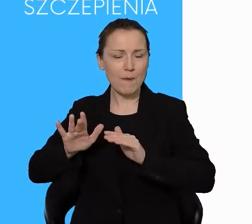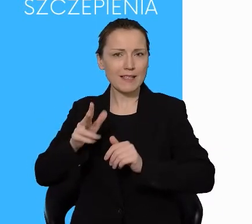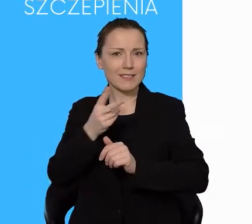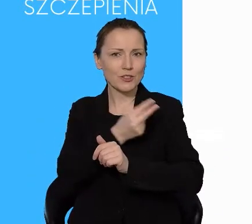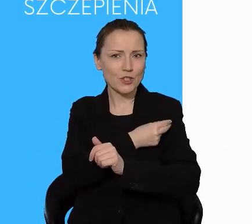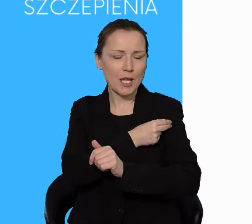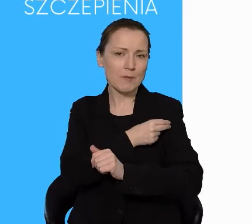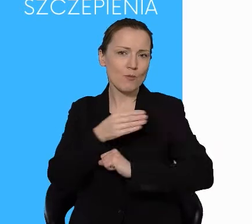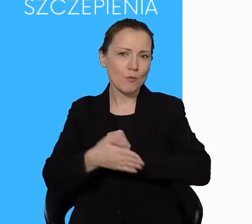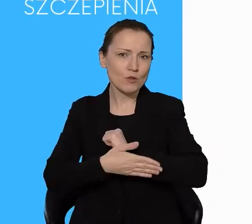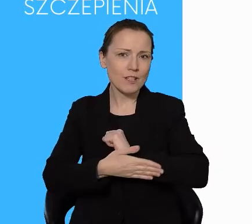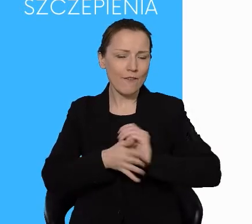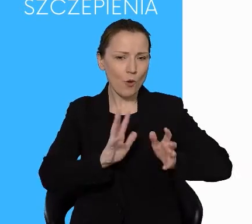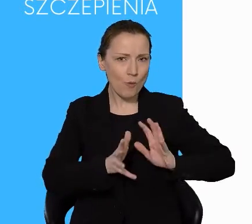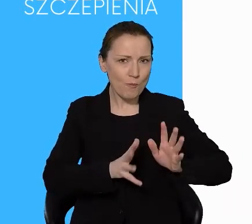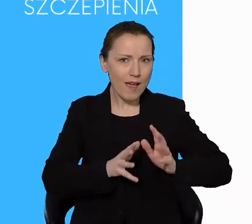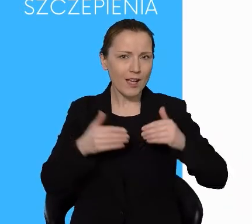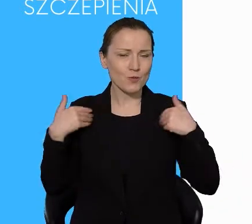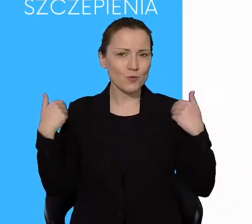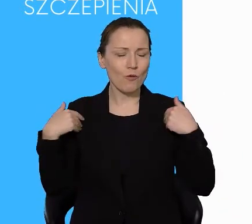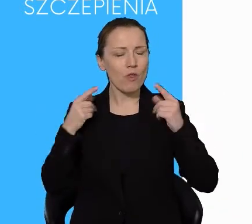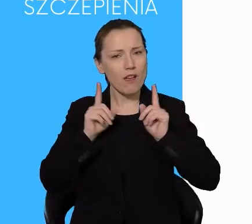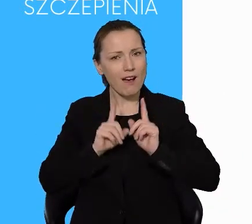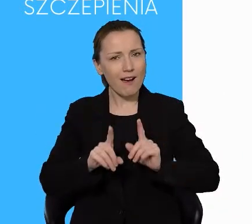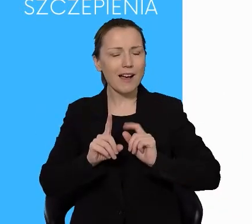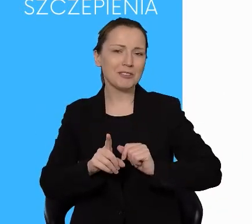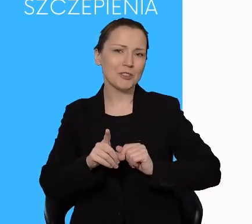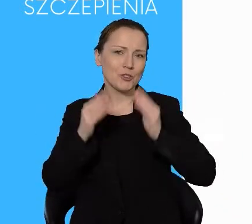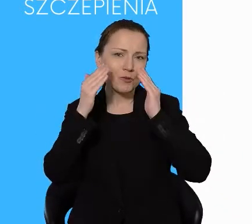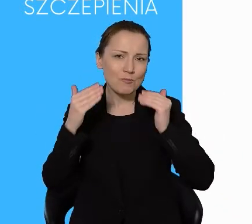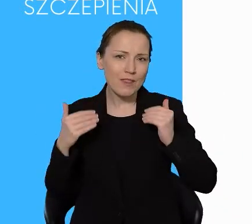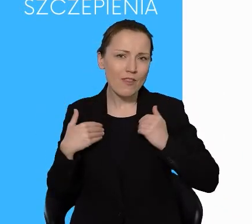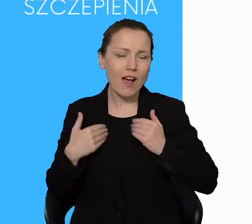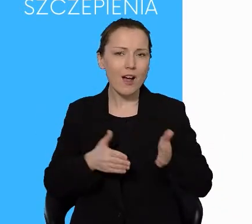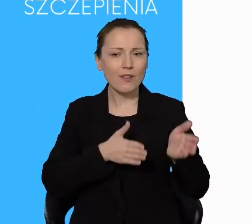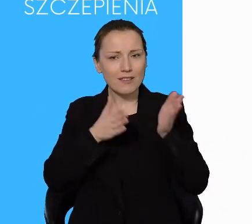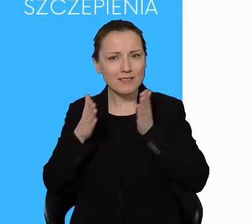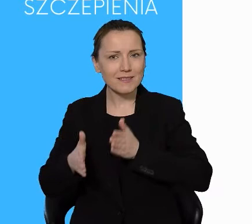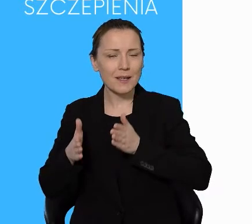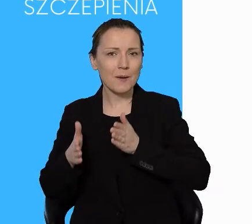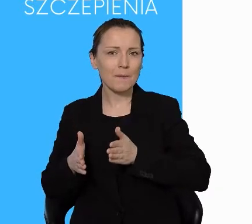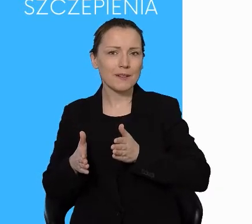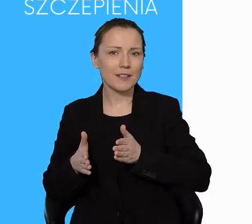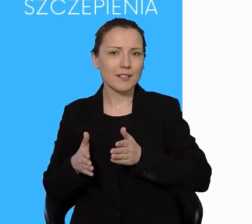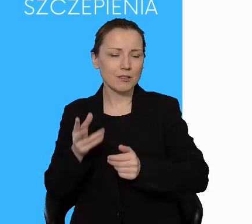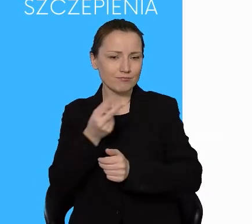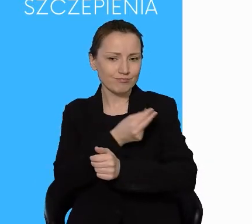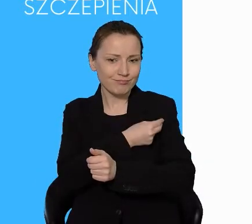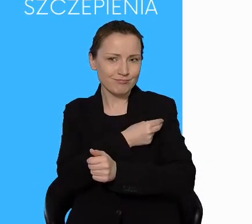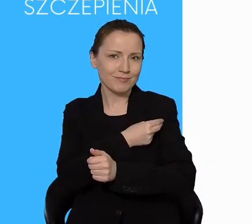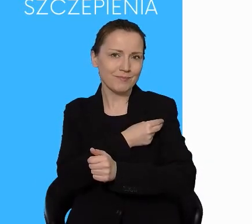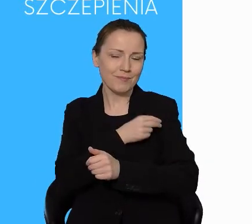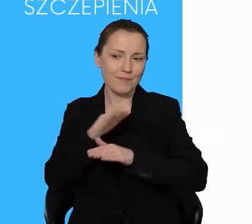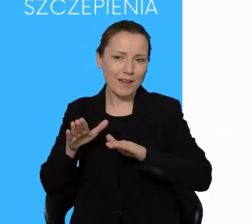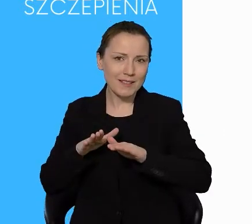podstawowa opieka zdrowotna, ale nadal szpitale. Później ruszyliśmy z punktami szczepień powszechnych,